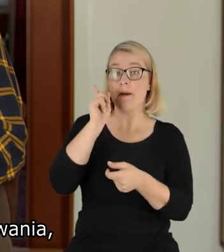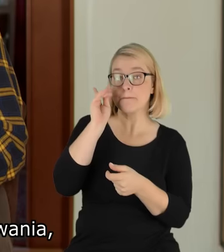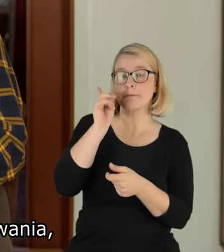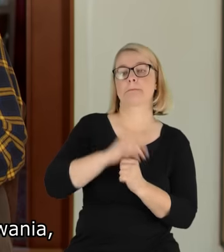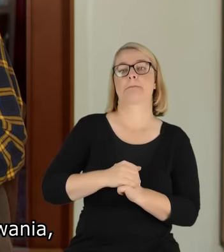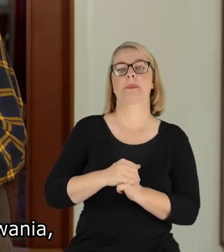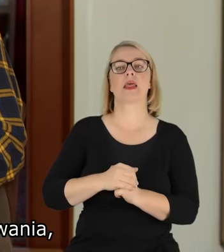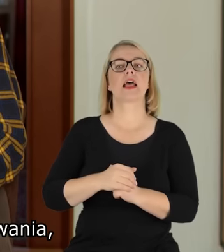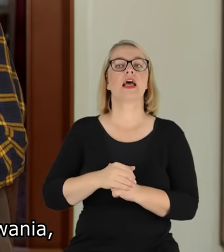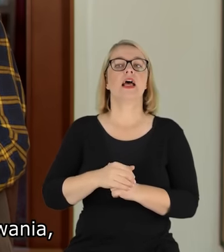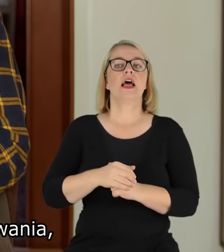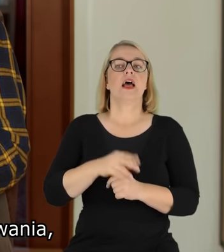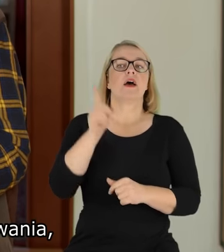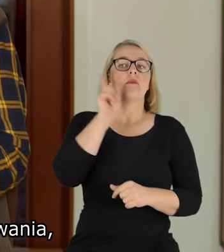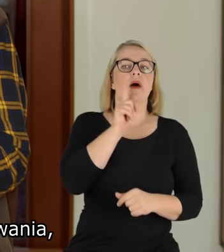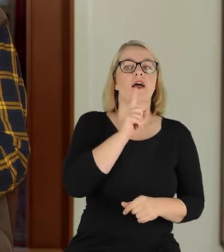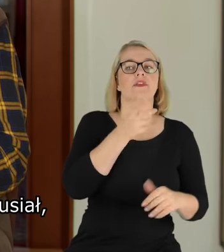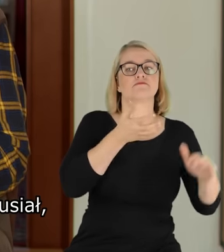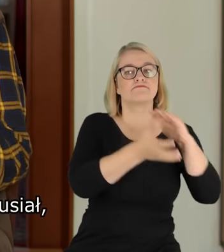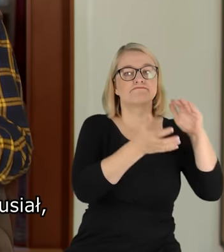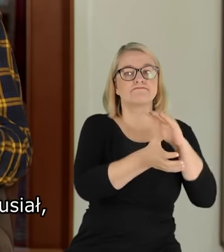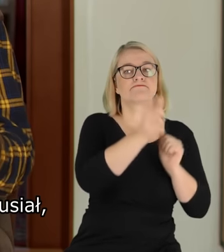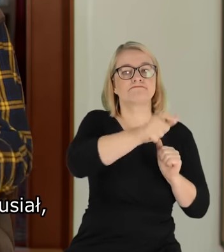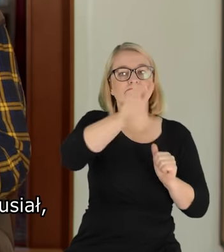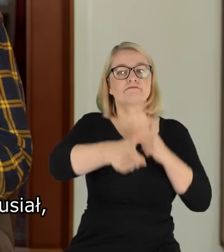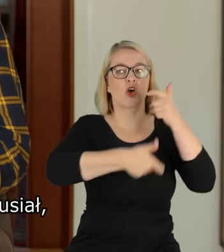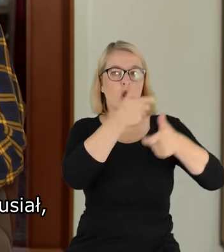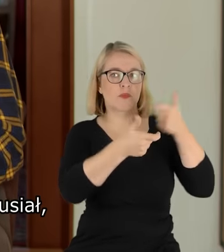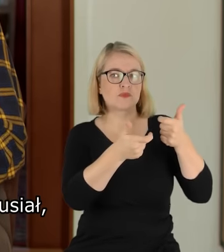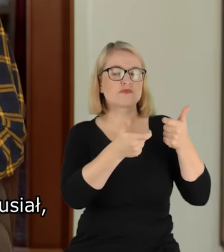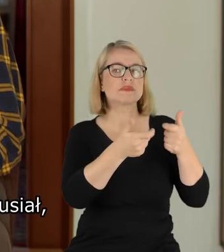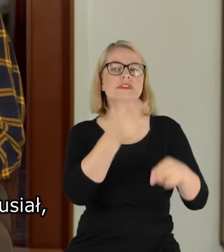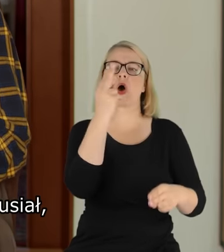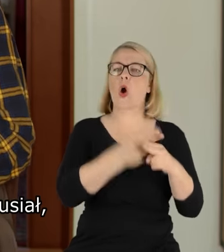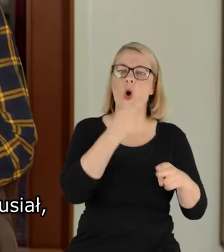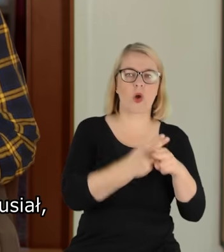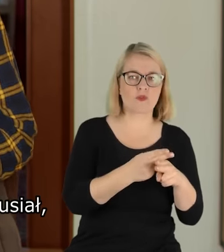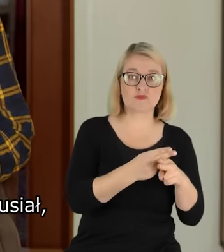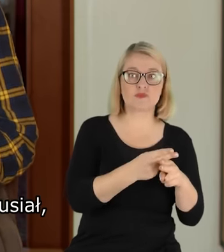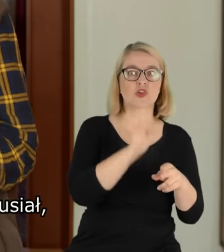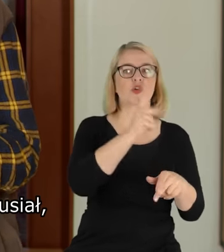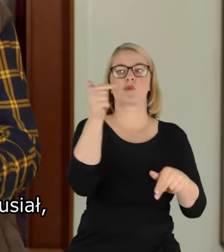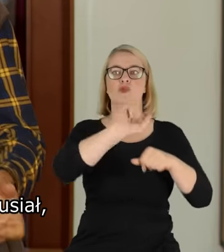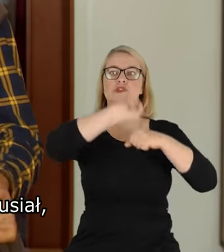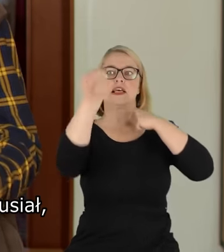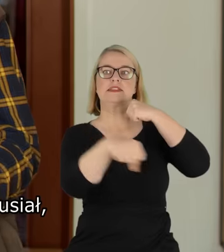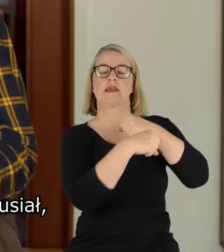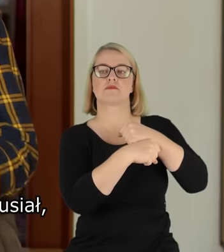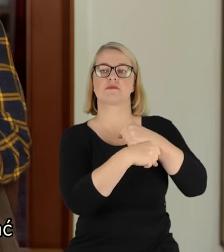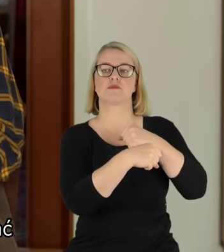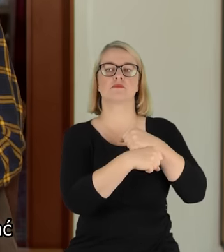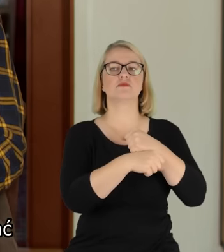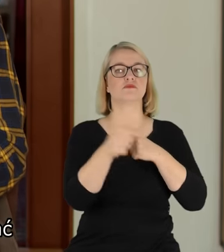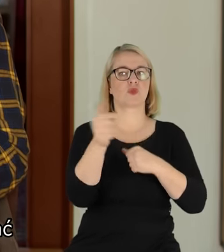Zachorował palacz centralnego ogrzewania na powierzchni budynku. i ktoś musiał, bo to był sezon